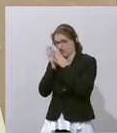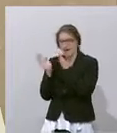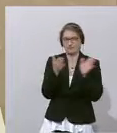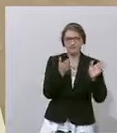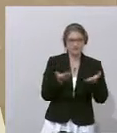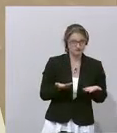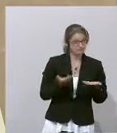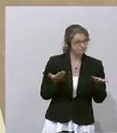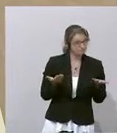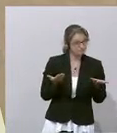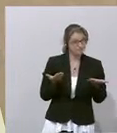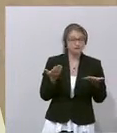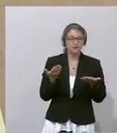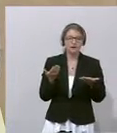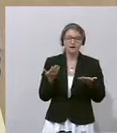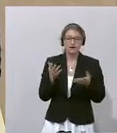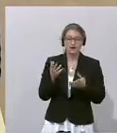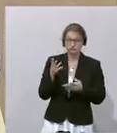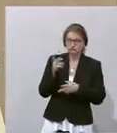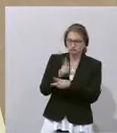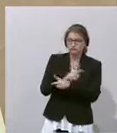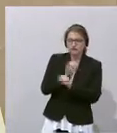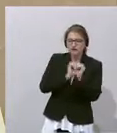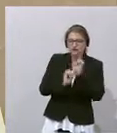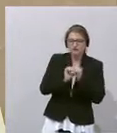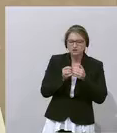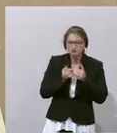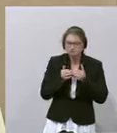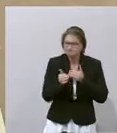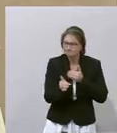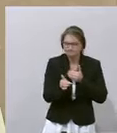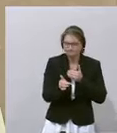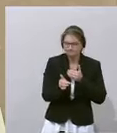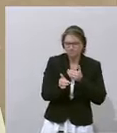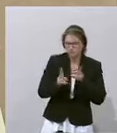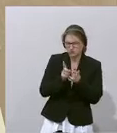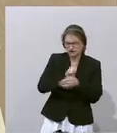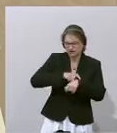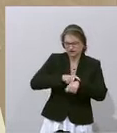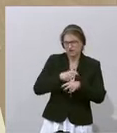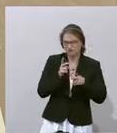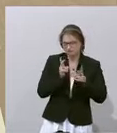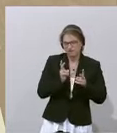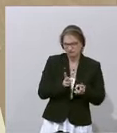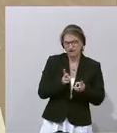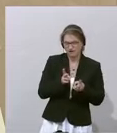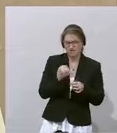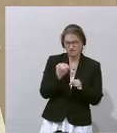richtig herausstellt, und das kann die Staatsanwaltschaft binnen kürzester Zeit über den Vergleich der Buchhaltungen.